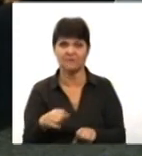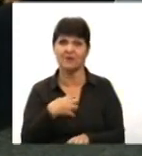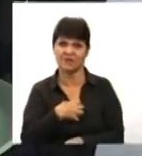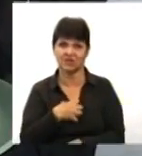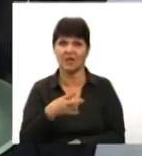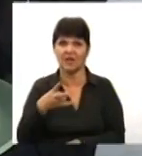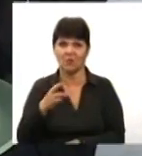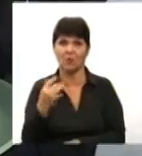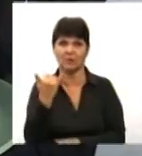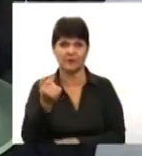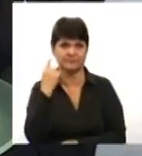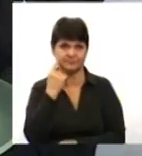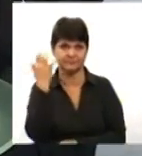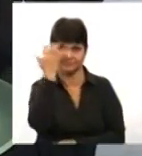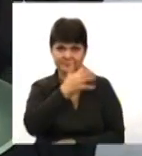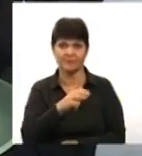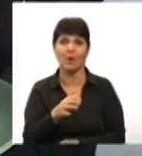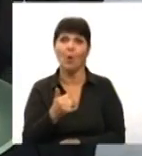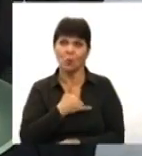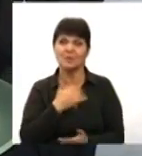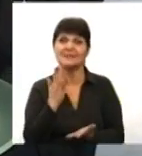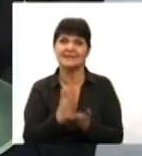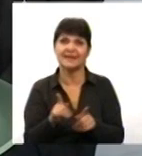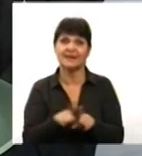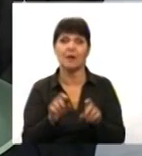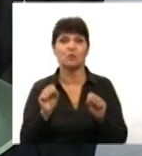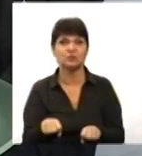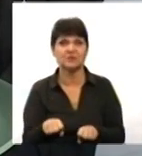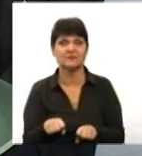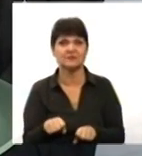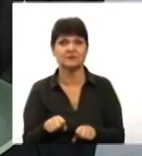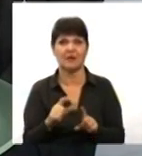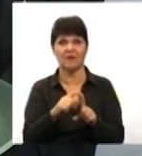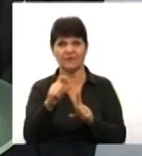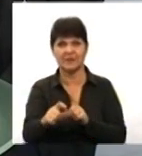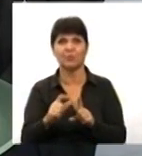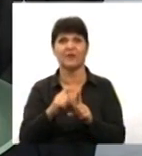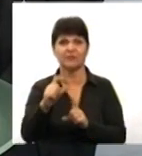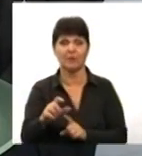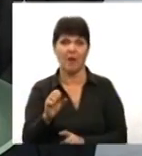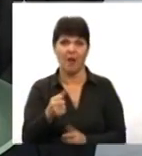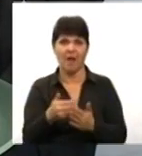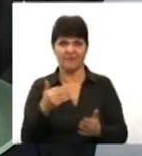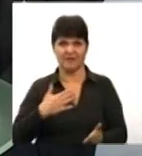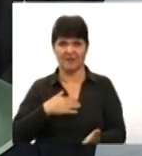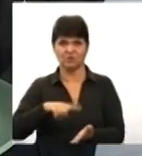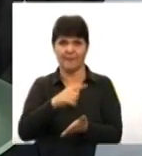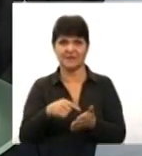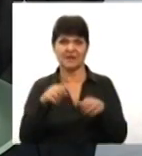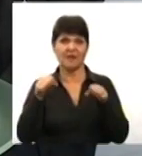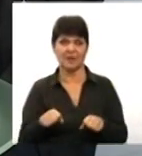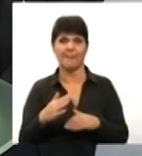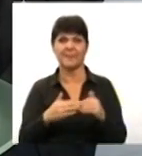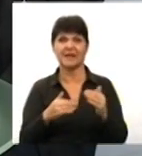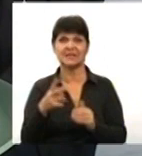Наші колеги кажуть, що можливість така є. Ну, відповідь від нашої міської влади практично завжди